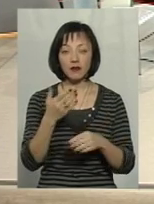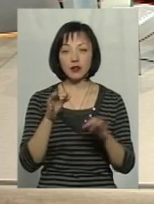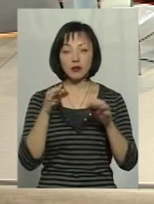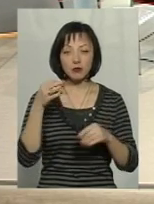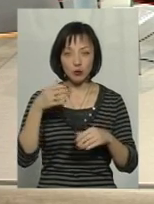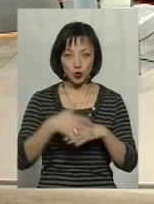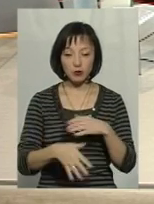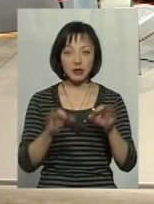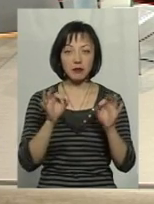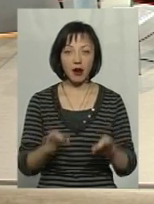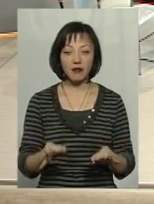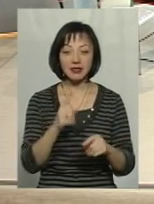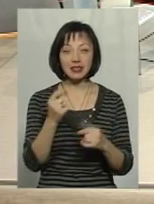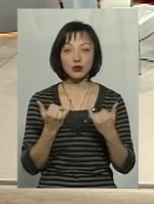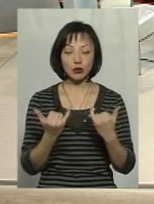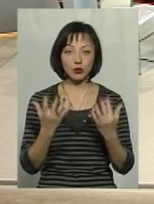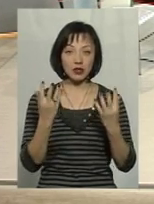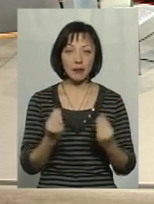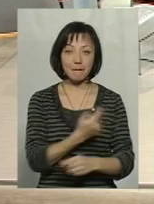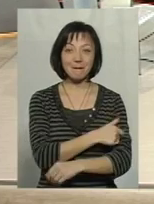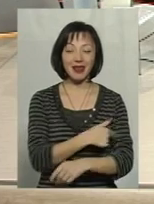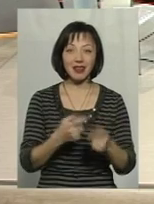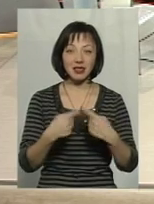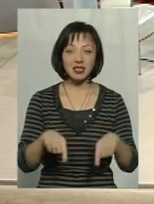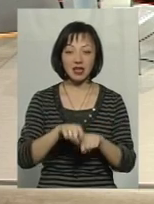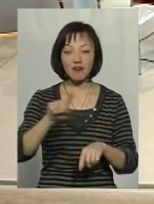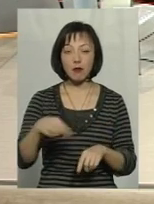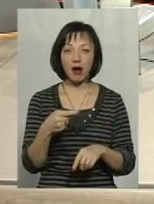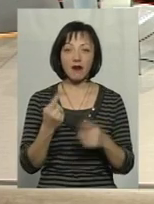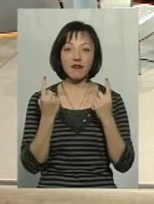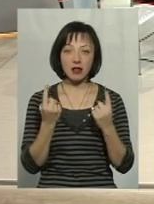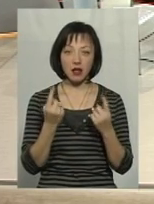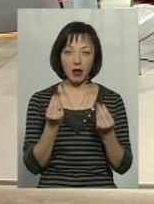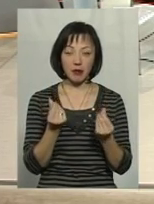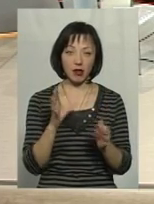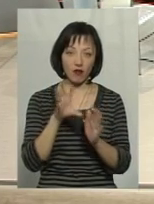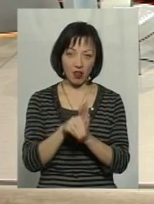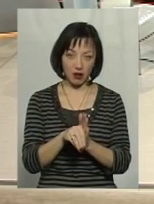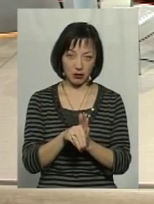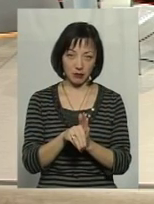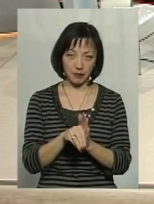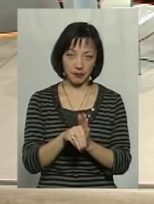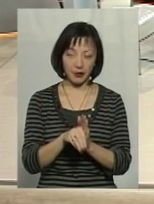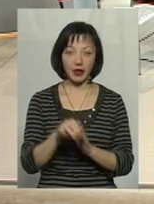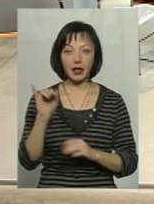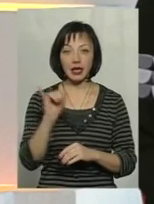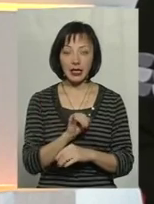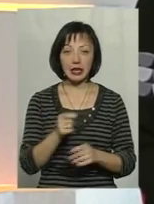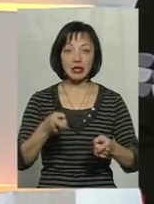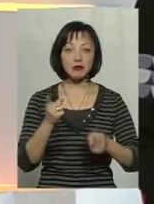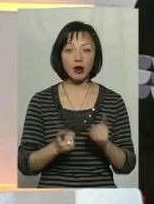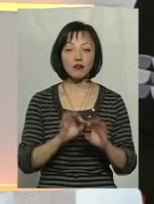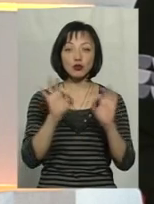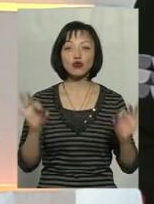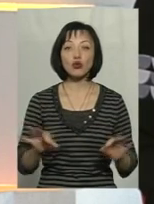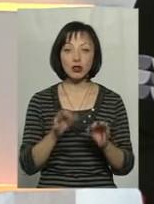правильно, за сьогодення медицина вимагає досить великих капіталовкладень. І, насправді,